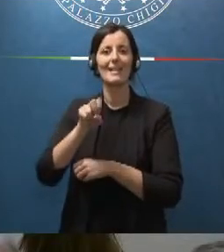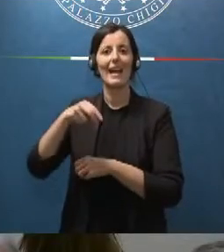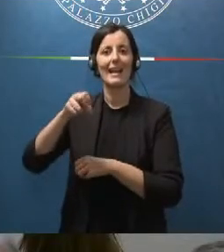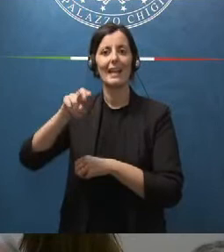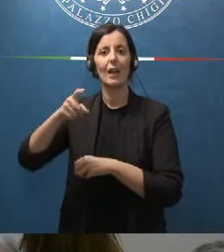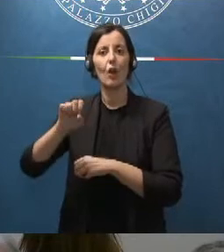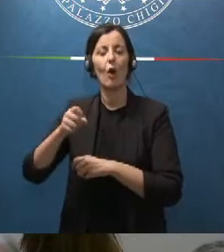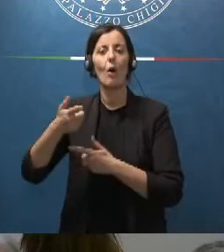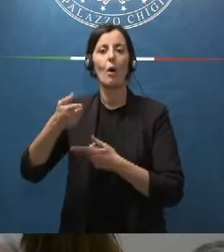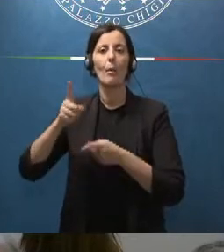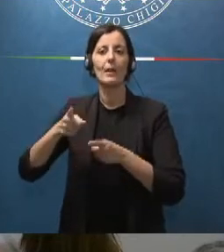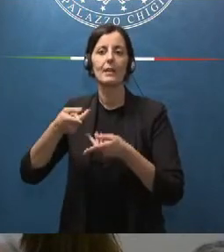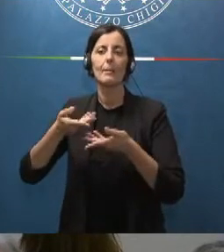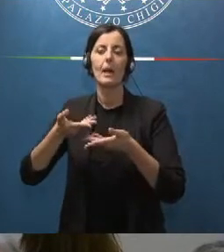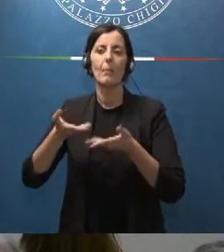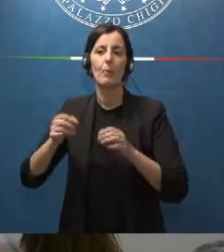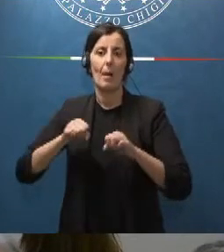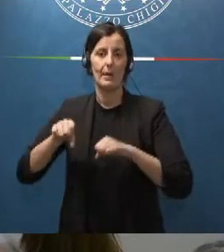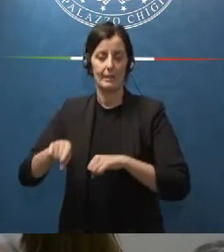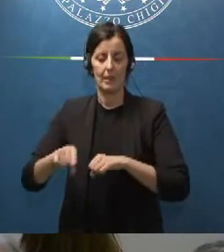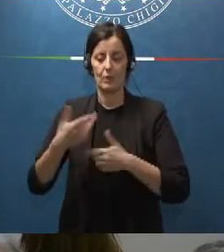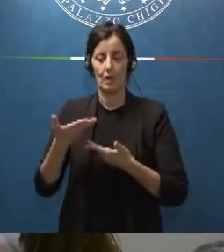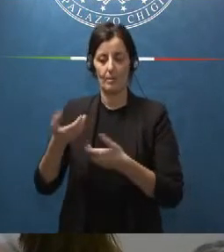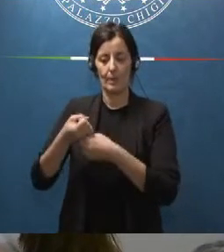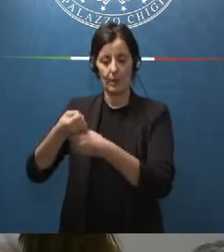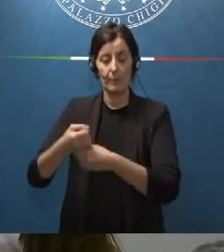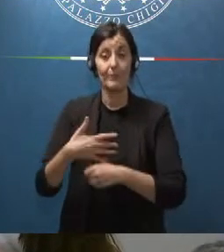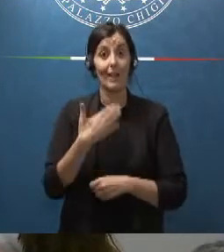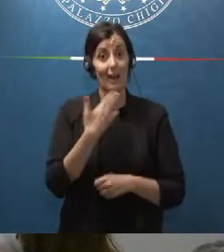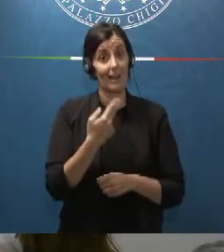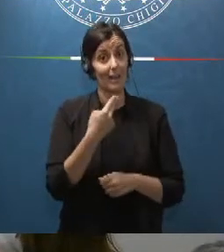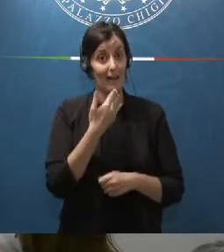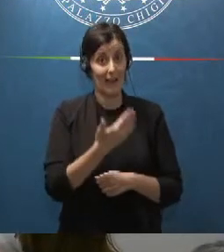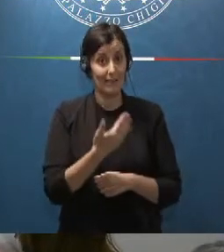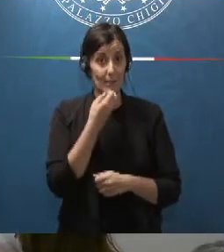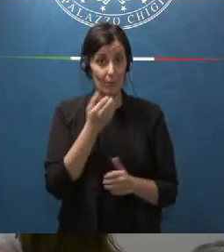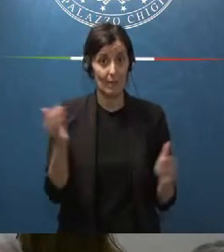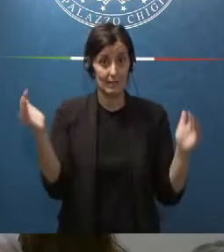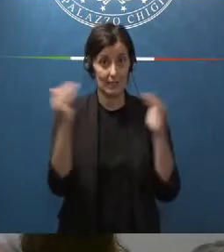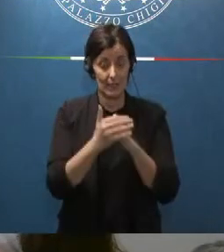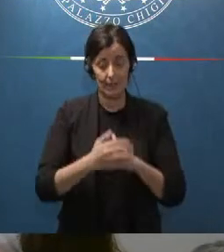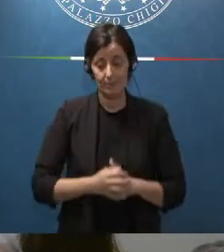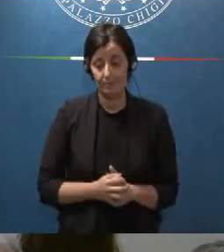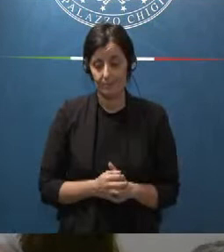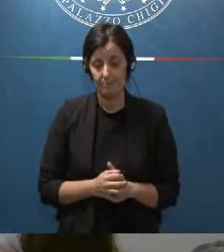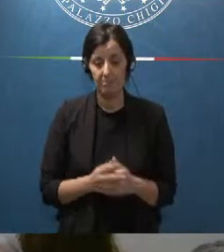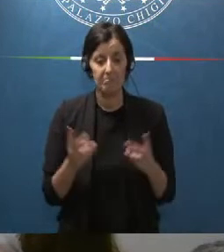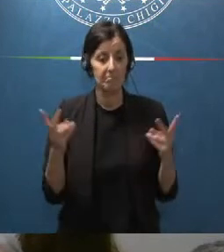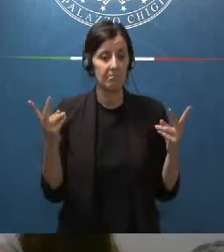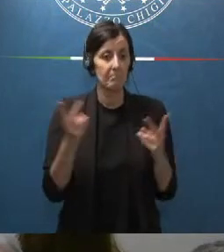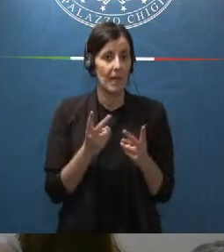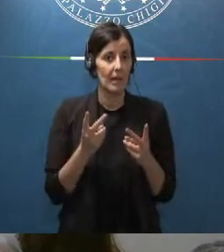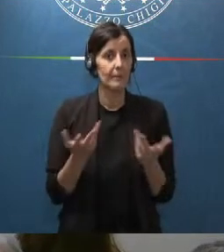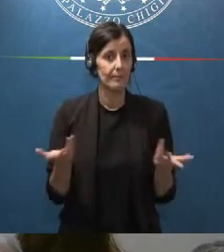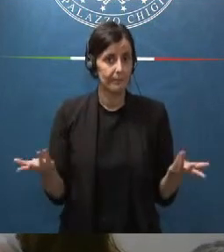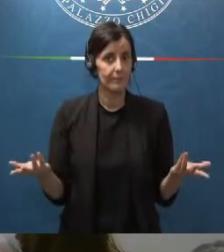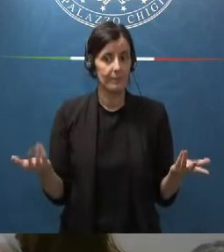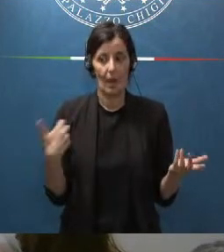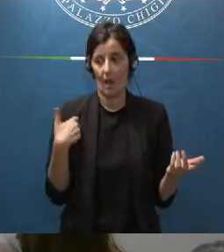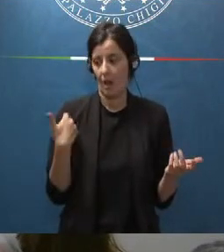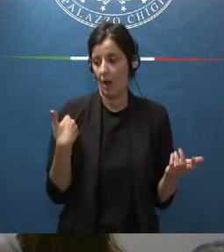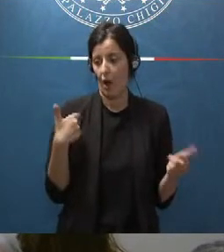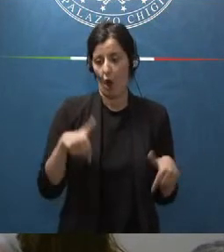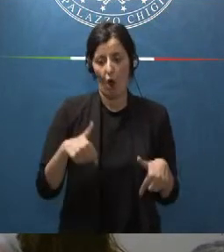delle politiche per la pubblica amministrazione prego grazie grazie Antonio buonasera ma il provvedimento di che abbiamo